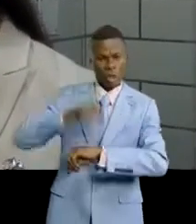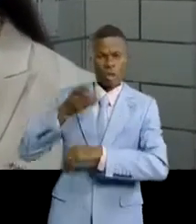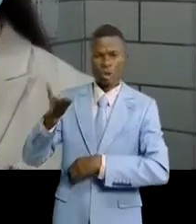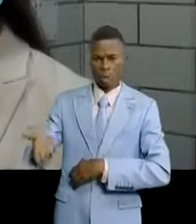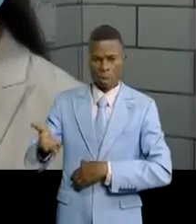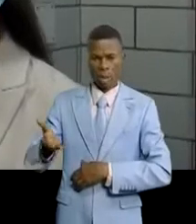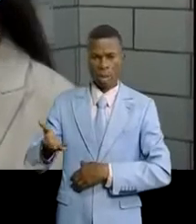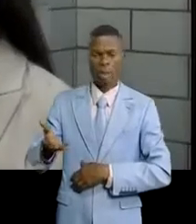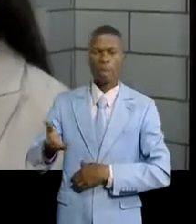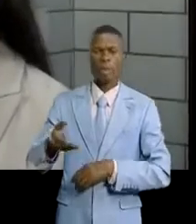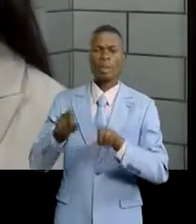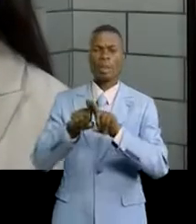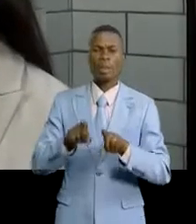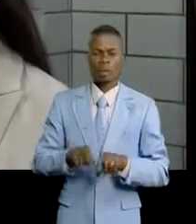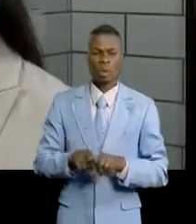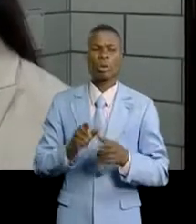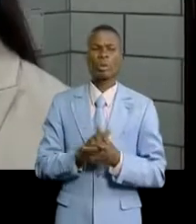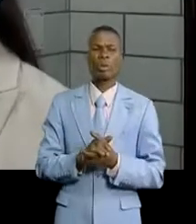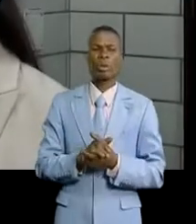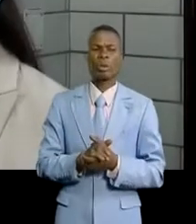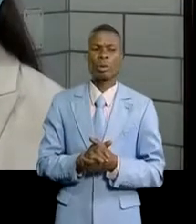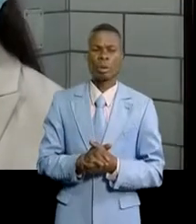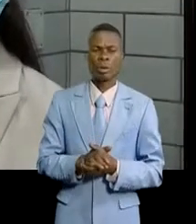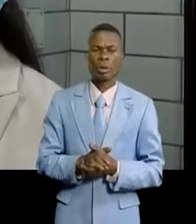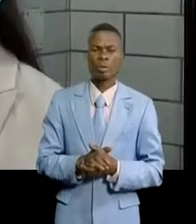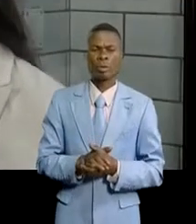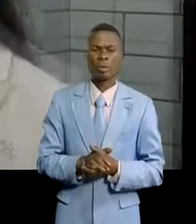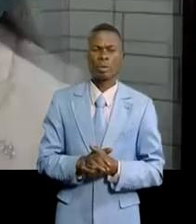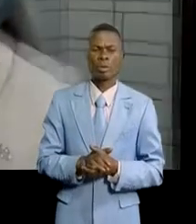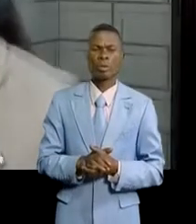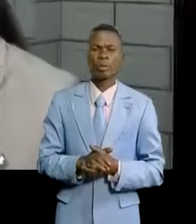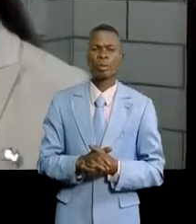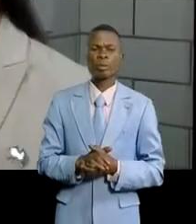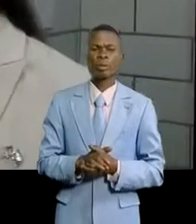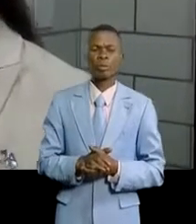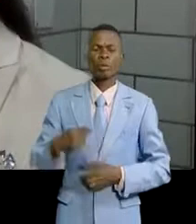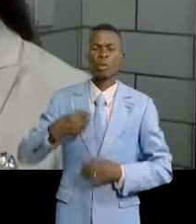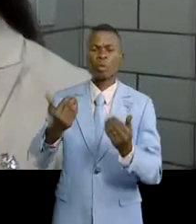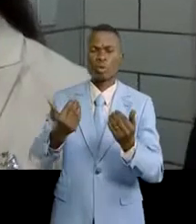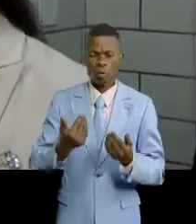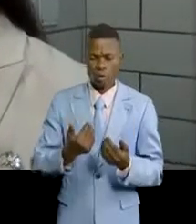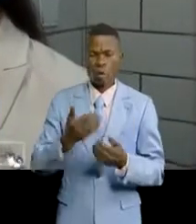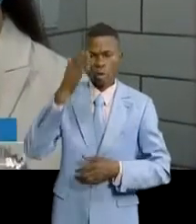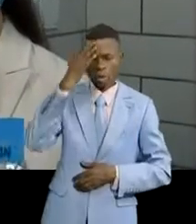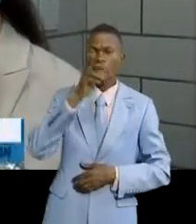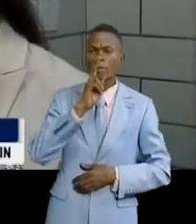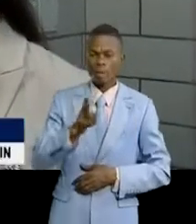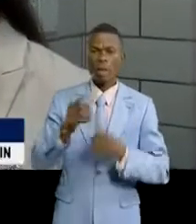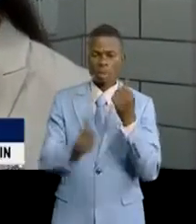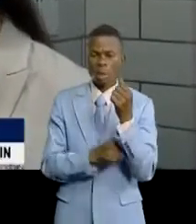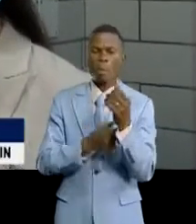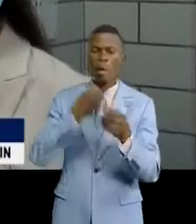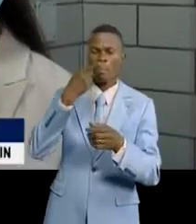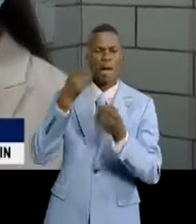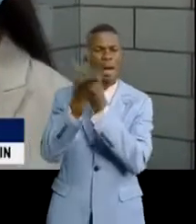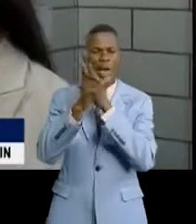voulions nous assurer que les gens peuvent s'exprimer